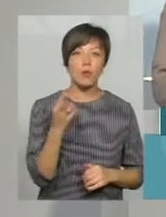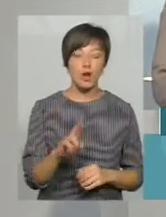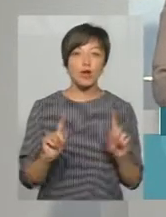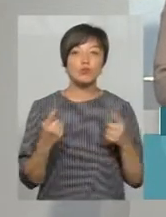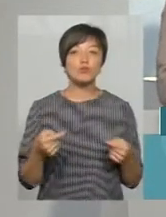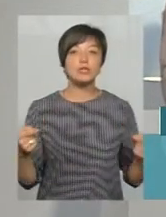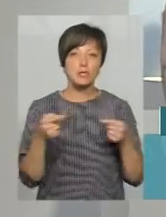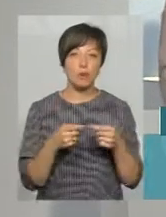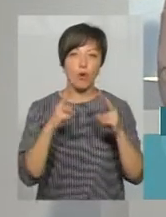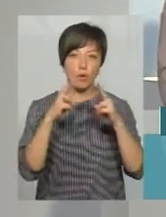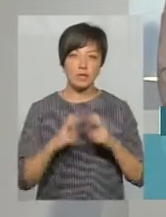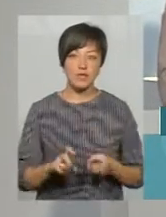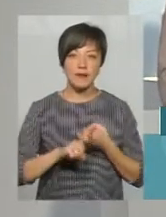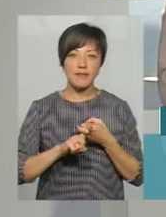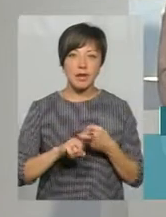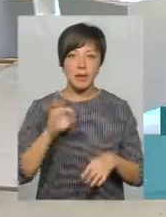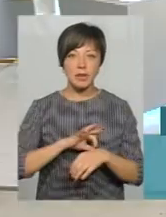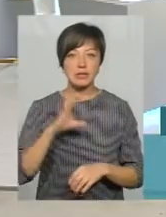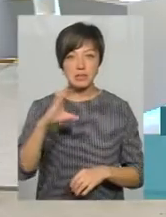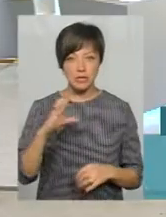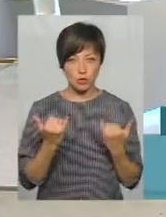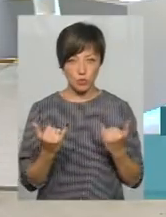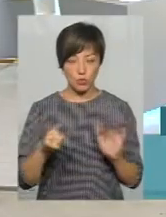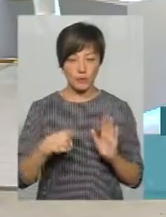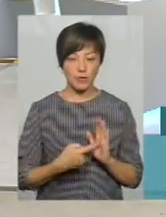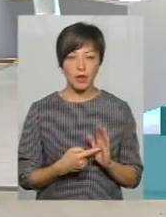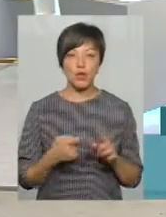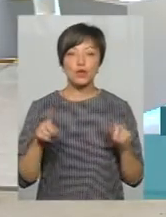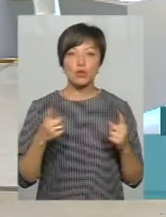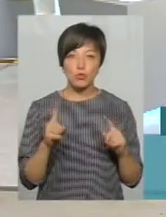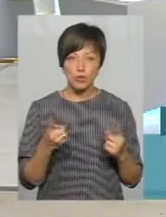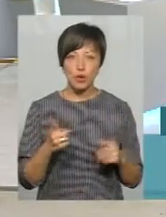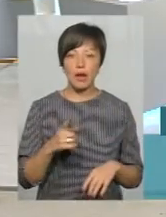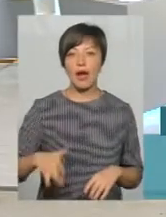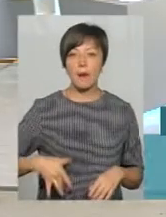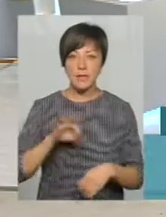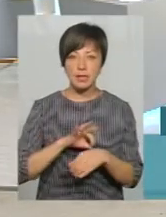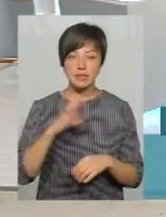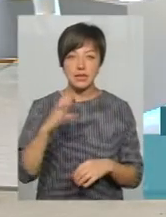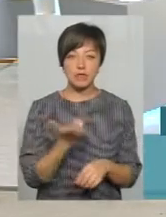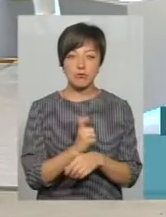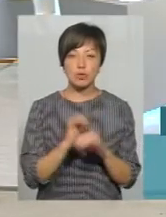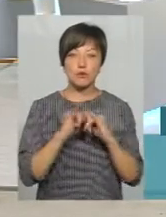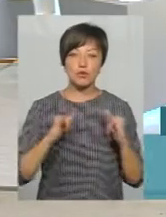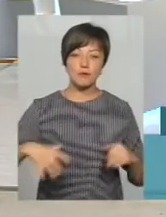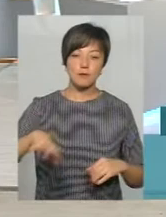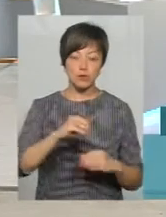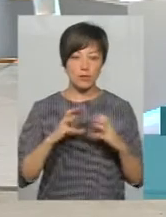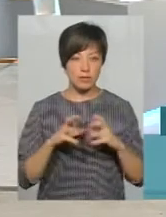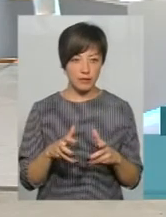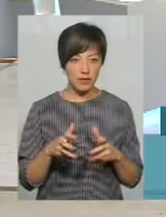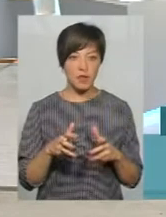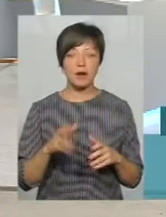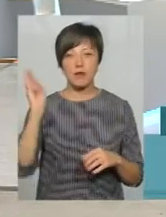обстеження на вірус гепатиту С сьогодні було? Тому що все ж таки гепатит С є найбільш поширеніший по всьому світі.